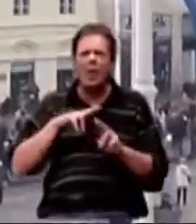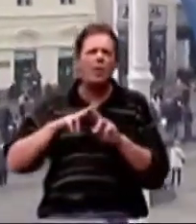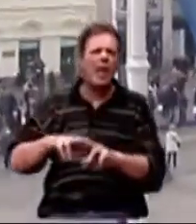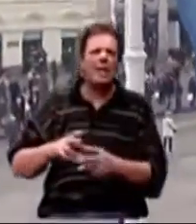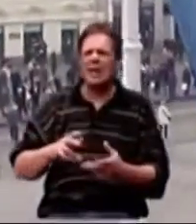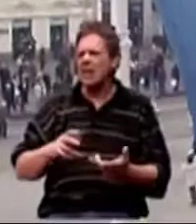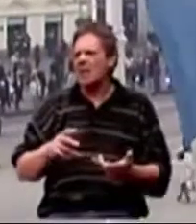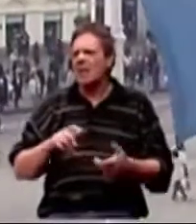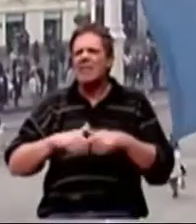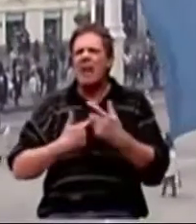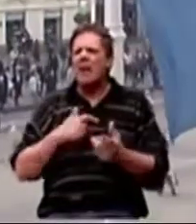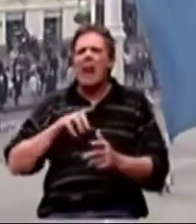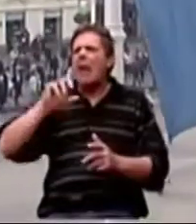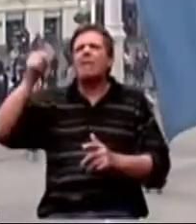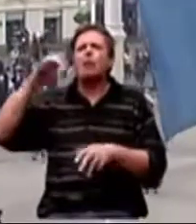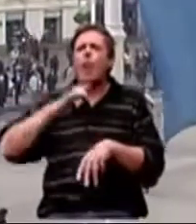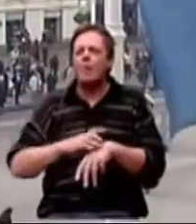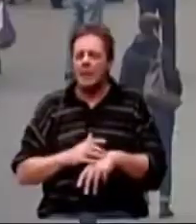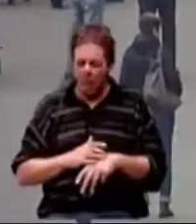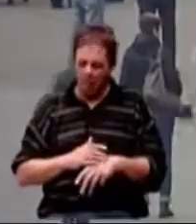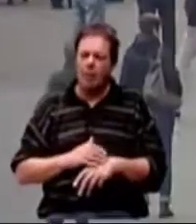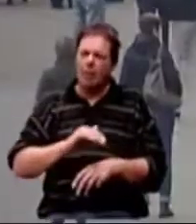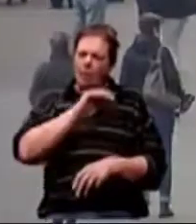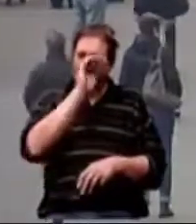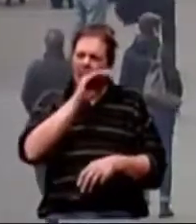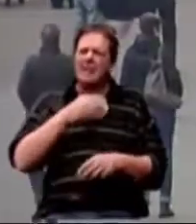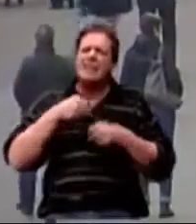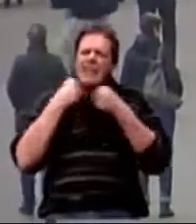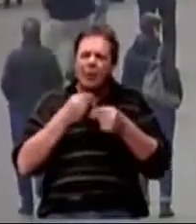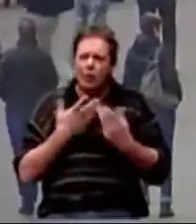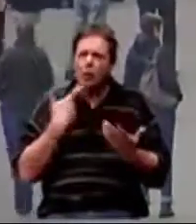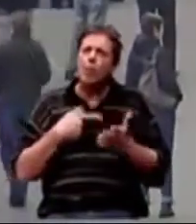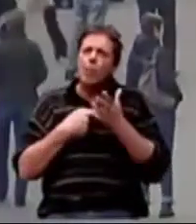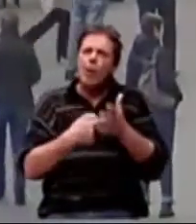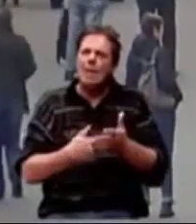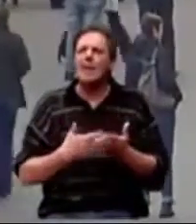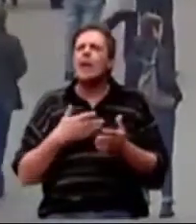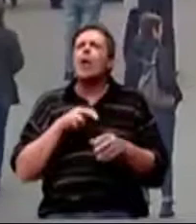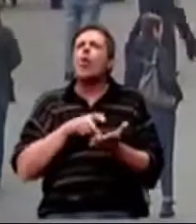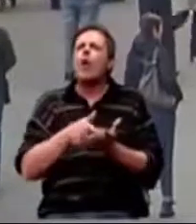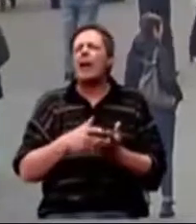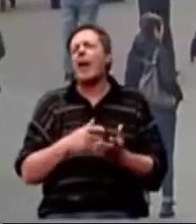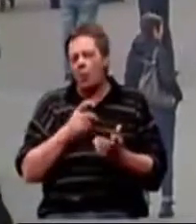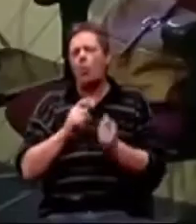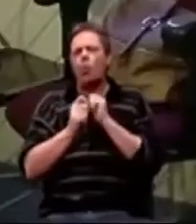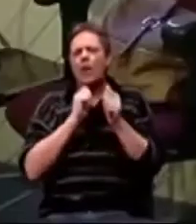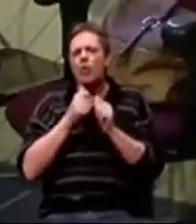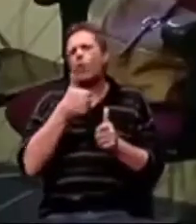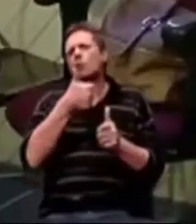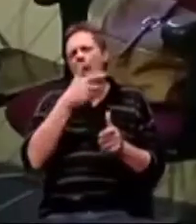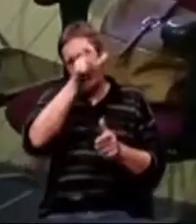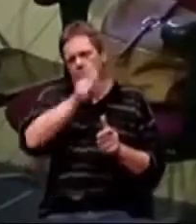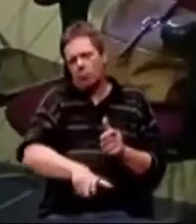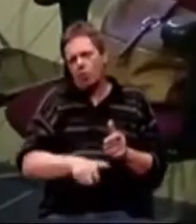predmete na zato nepredviđena mjesta, slobodni ste obratiti se savjetovalištu koji će vam pokazati korake obhođenja s oboljelima. Svojim